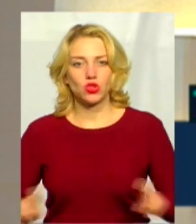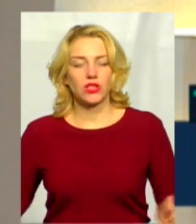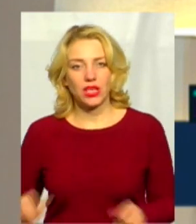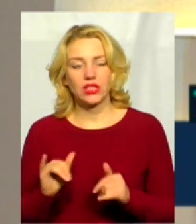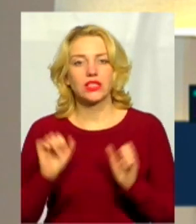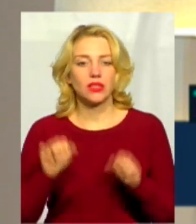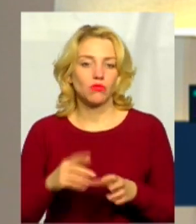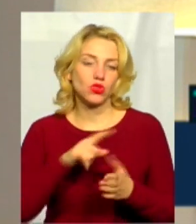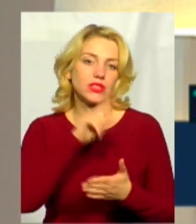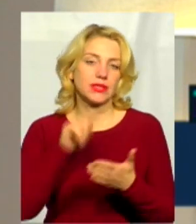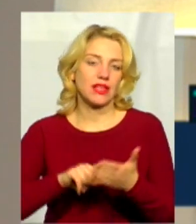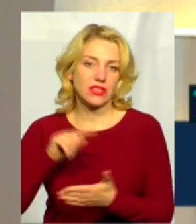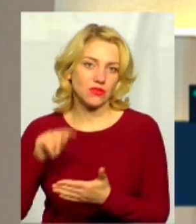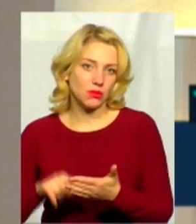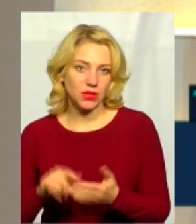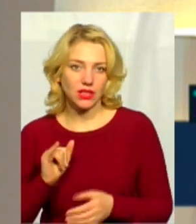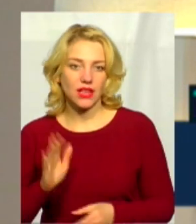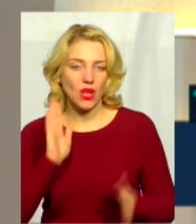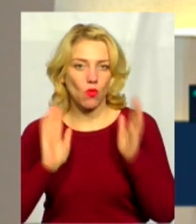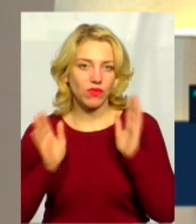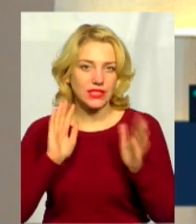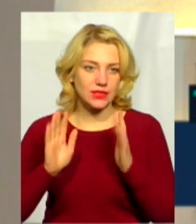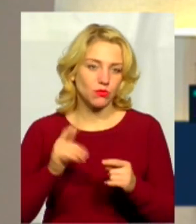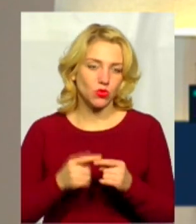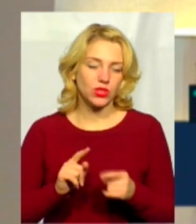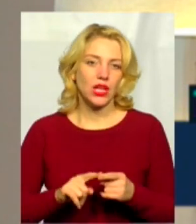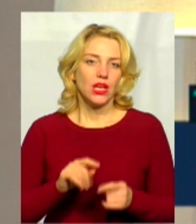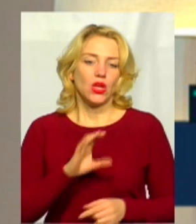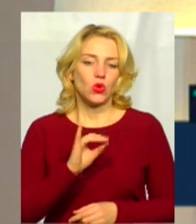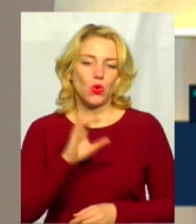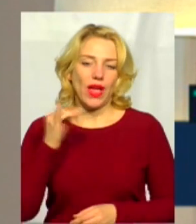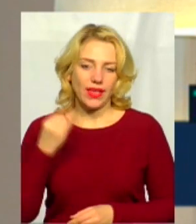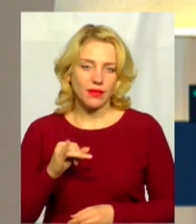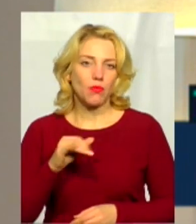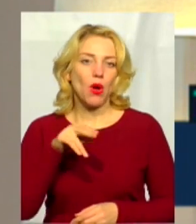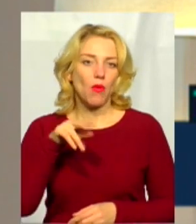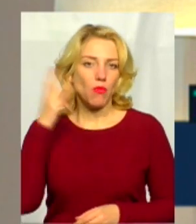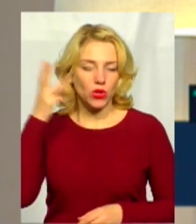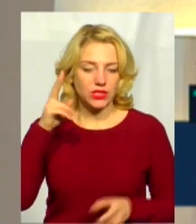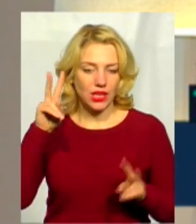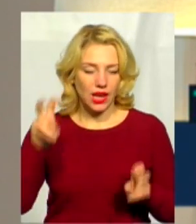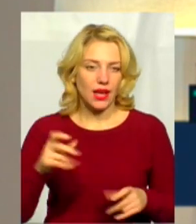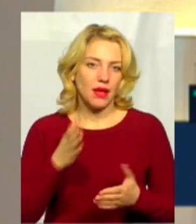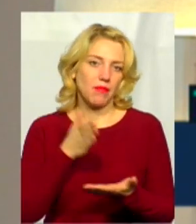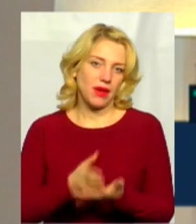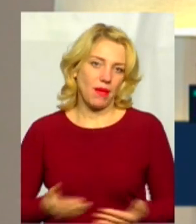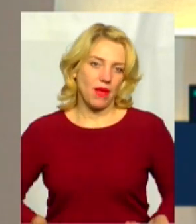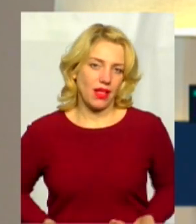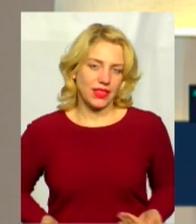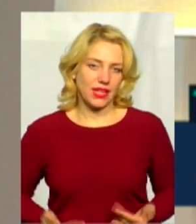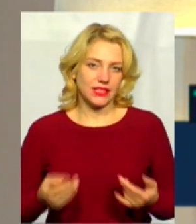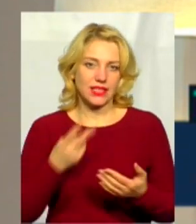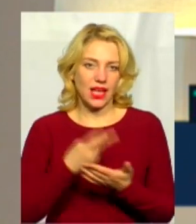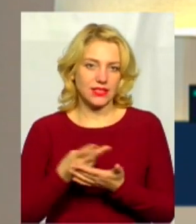також можете ставити свої запитання у Фейсбуці на сторінці UA-Поділля під прямою трансляцією нашої програми.